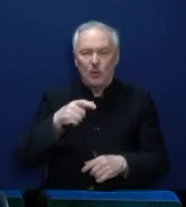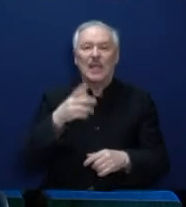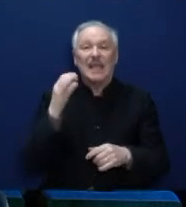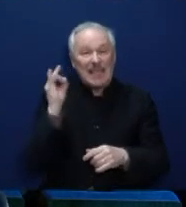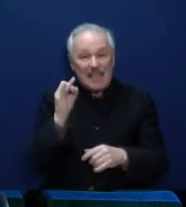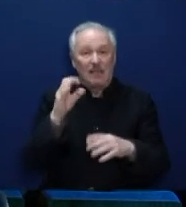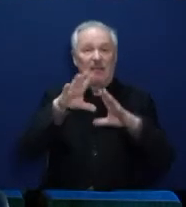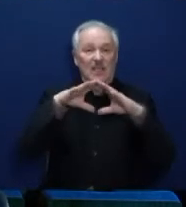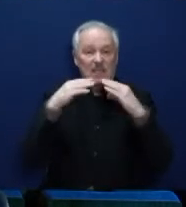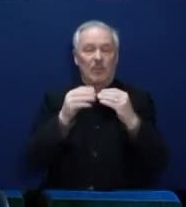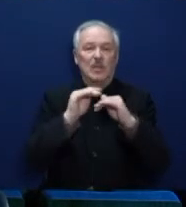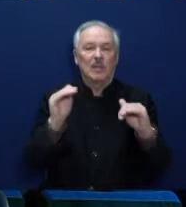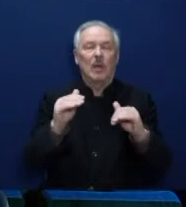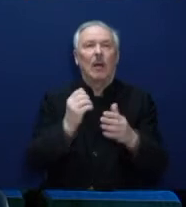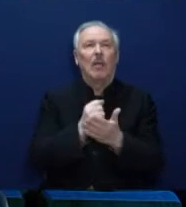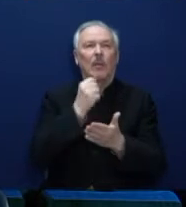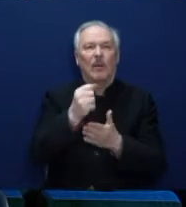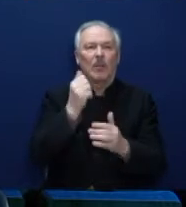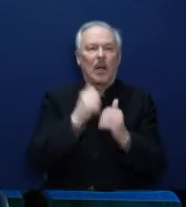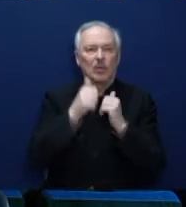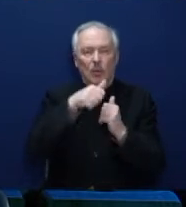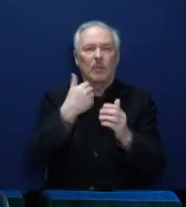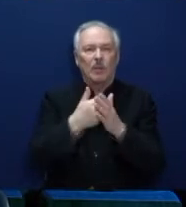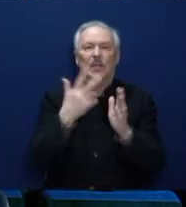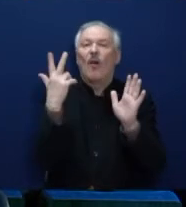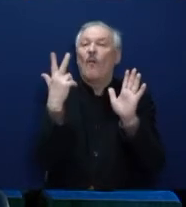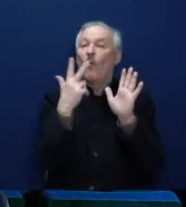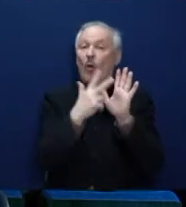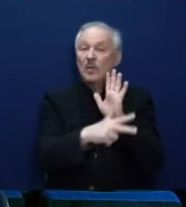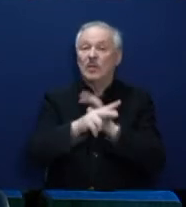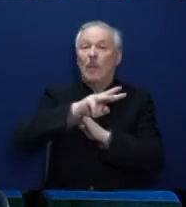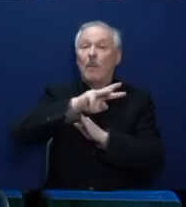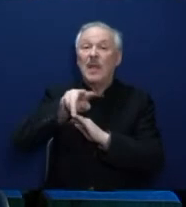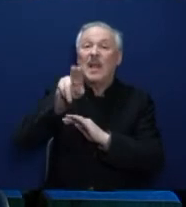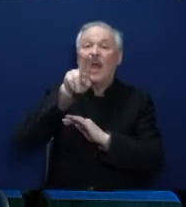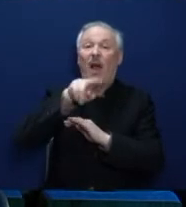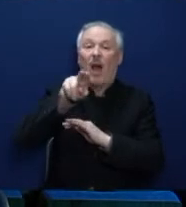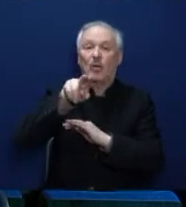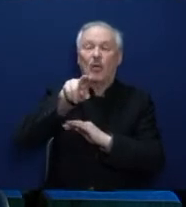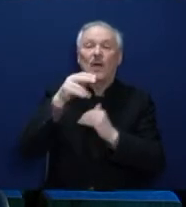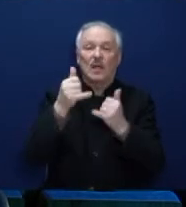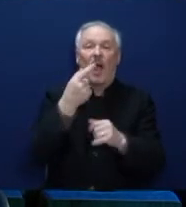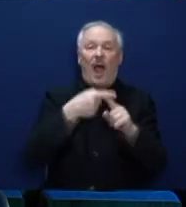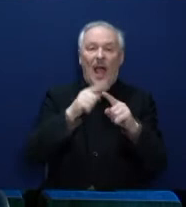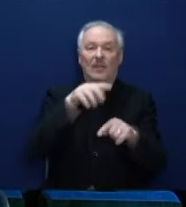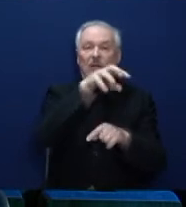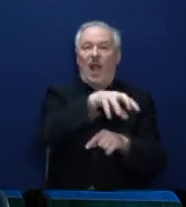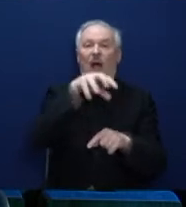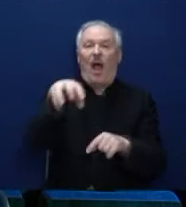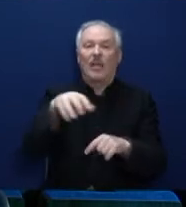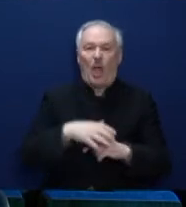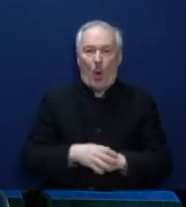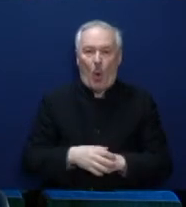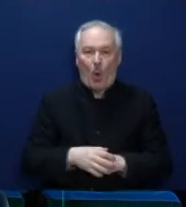каждый год мы направляем порядка 80 миллиардов на эти категории. Все законопроекты, которые